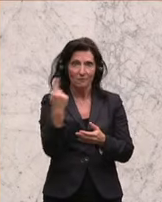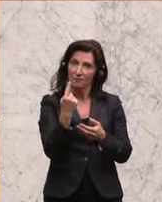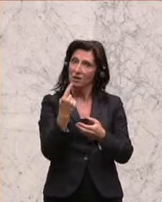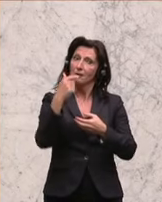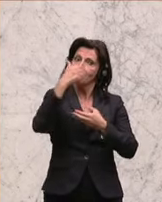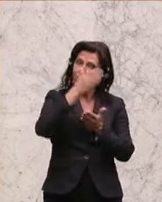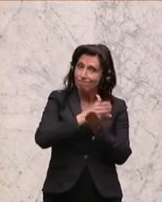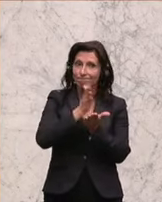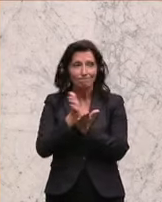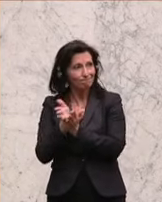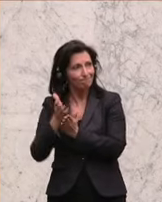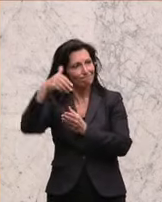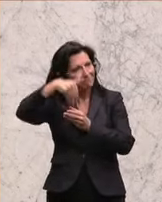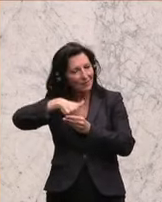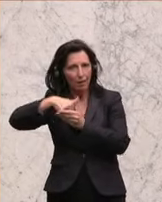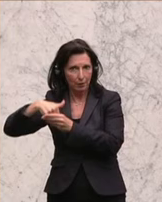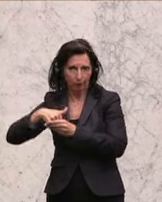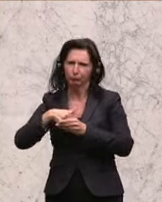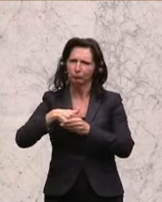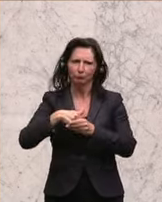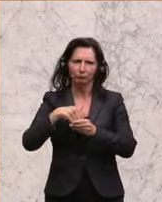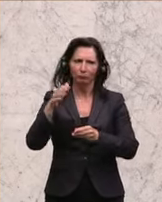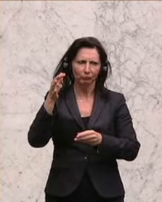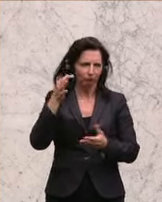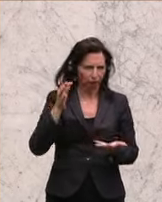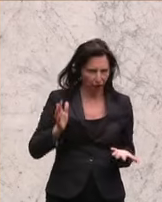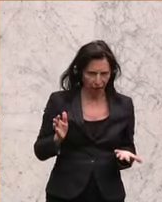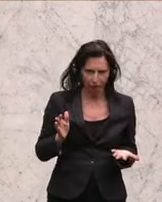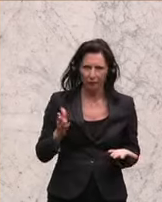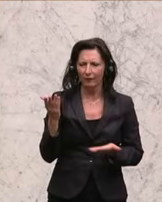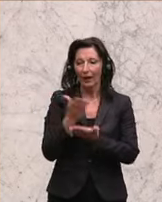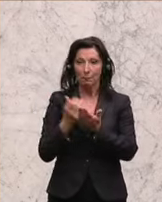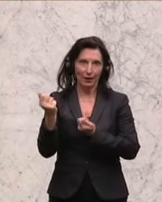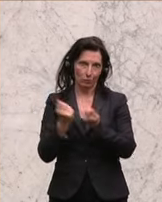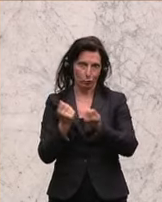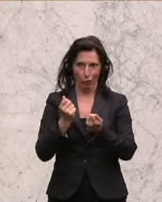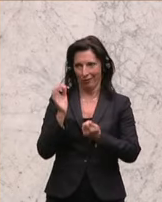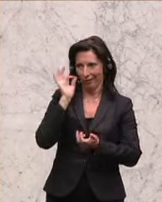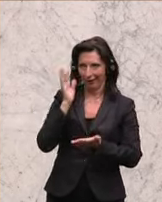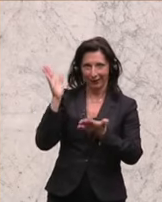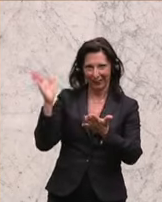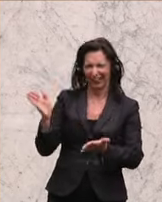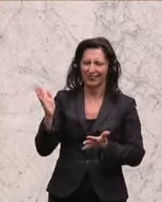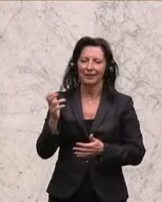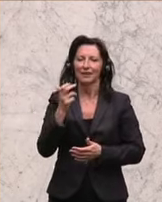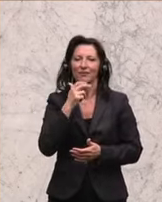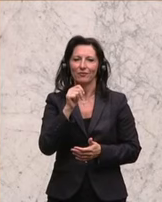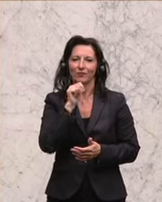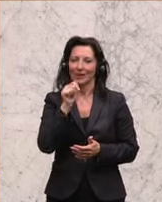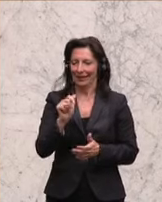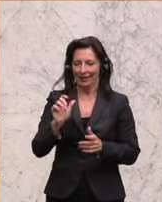Frau Ministerin, ich will Sie jetzt als Bildungspolitiker nicht gleich schrecken mit der To-Do-Liste, die